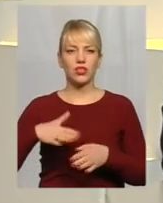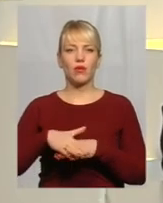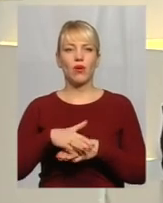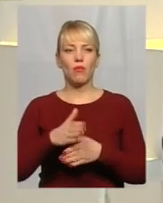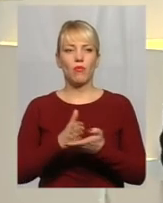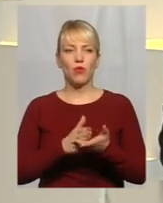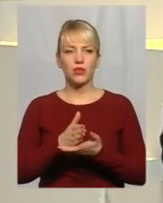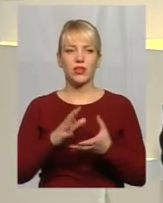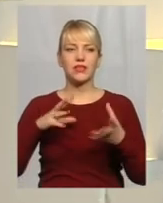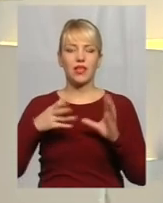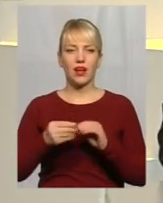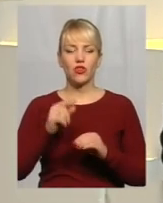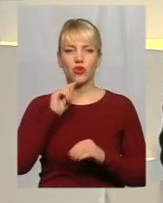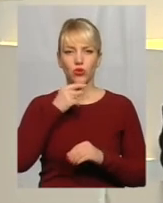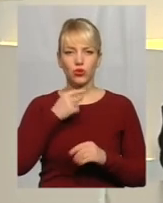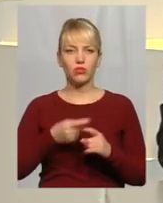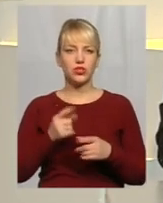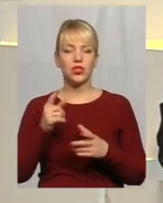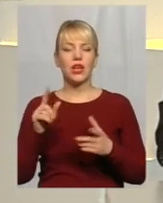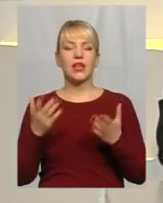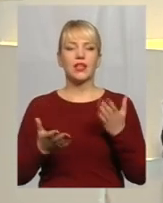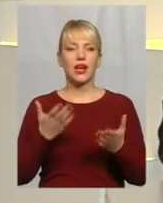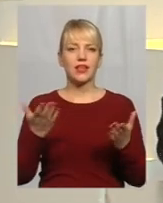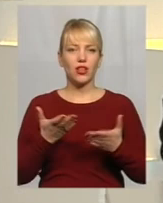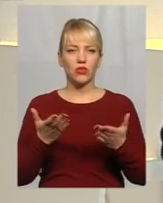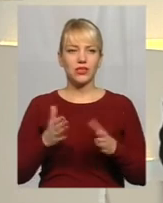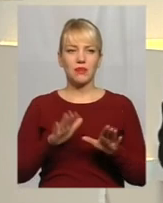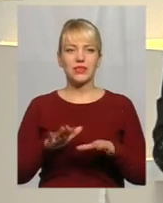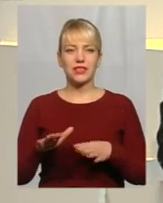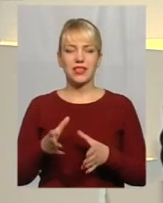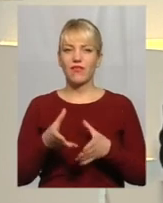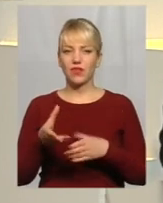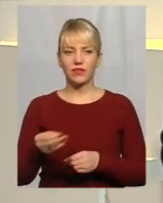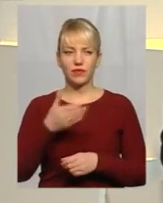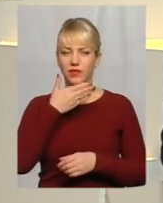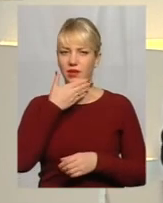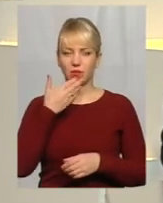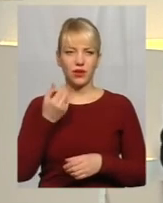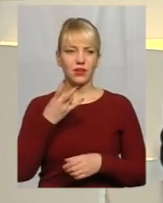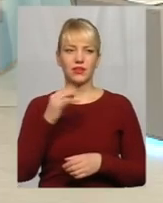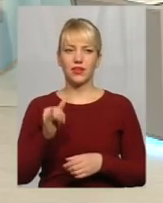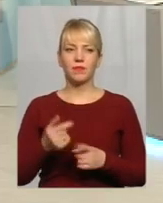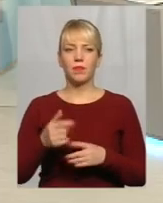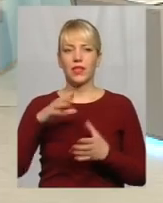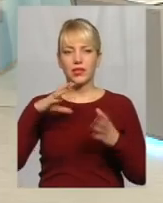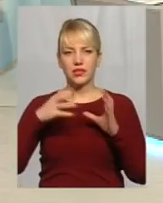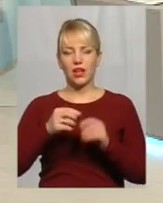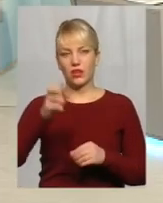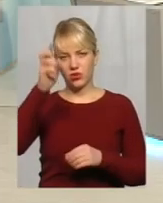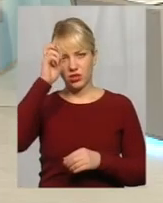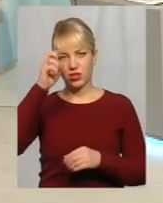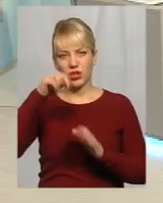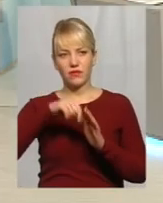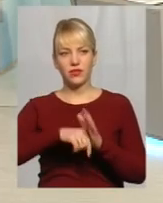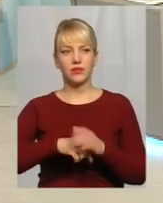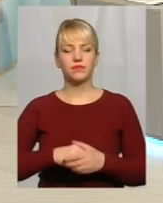Так Тобто, якихось місцевих в нас чинників тут немає? Ні, загальнодержавні Загальнодержавні, які